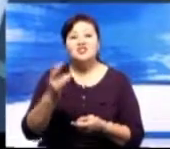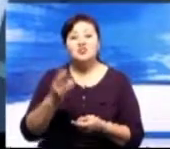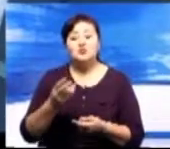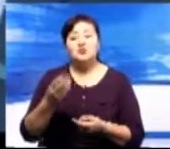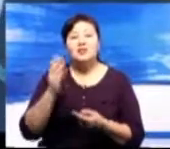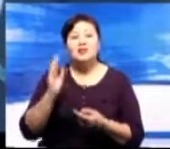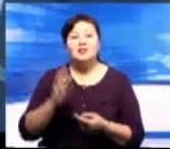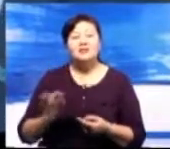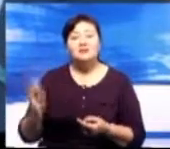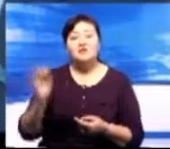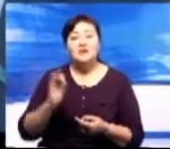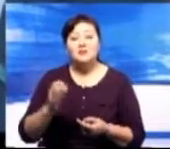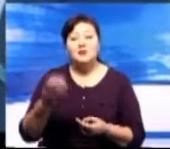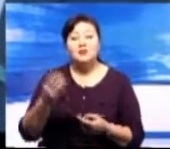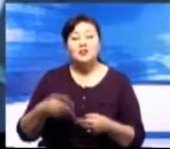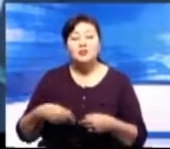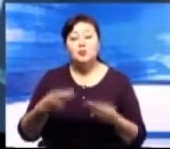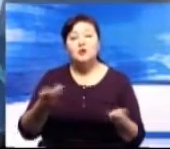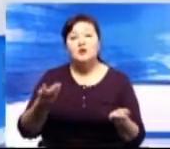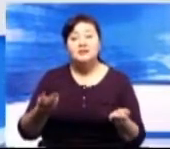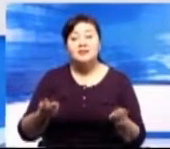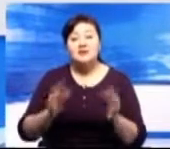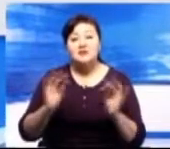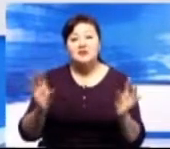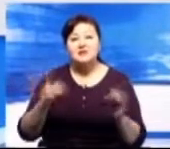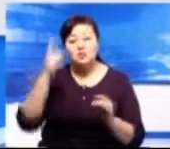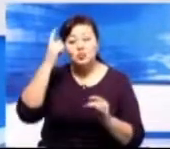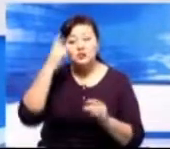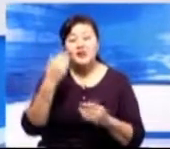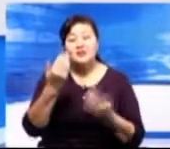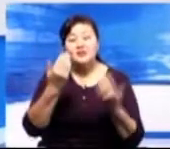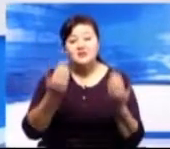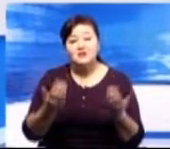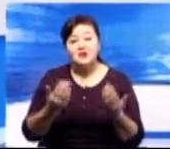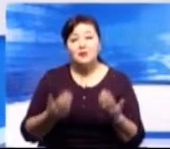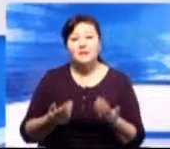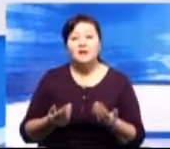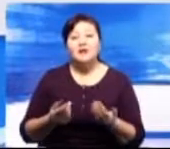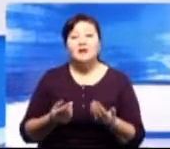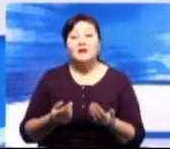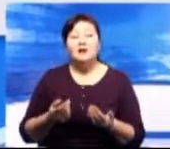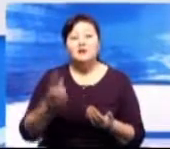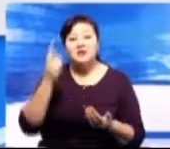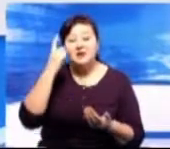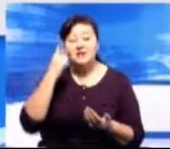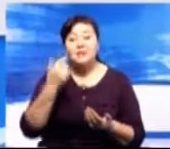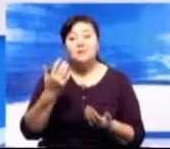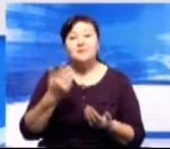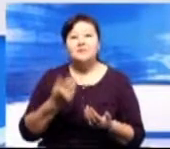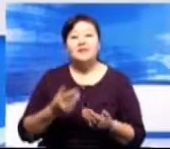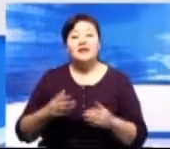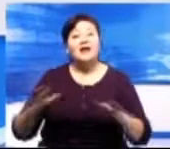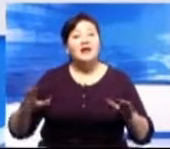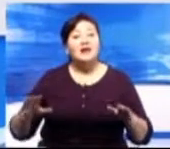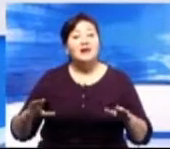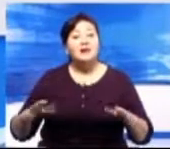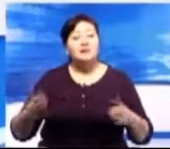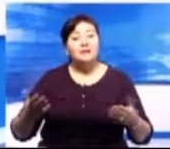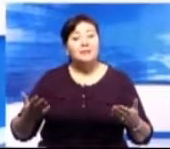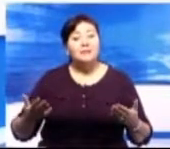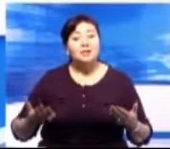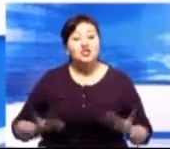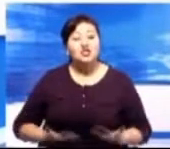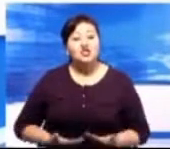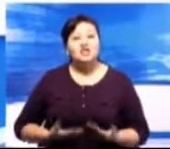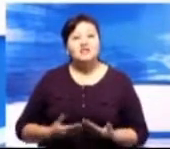также побеседовать с ними и узнать их мнение. От жителей поселка Мирный уже поступают обращения о том, что их дома топят